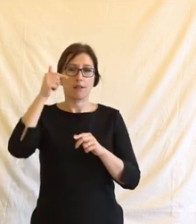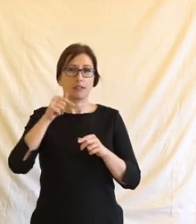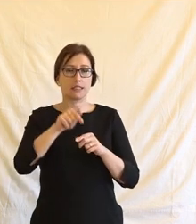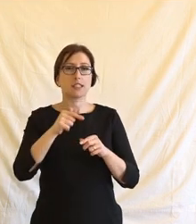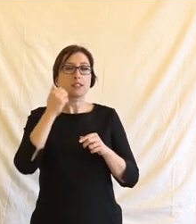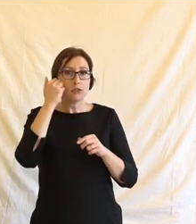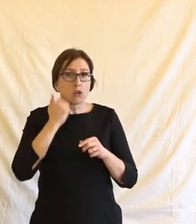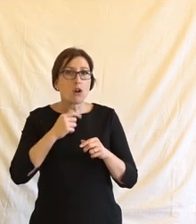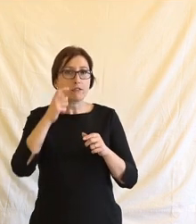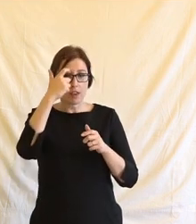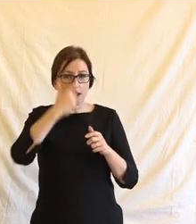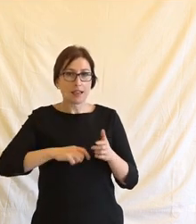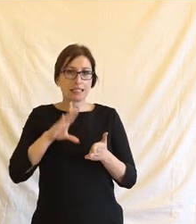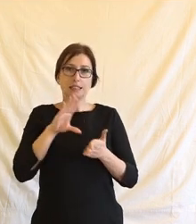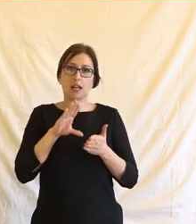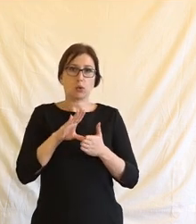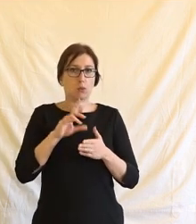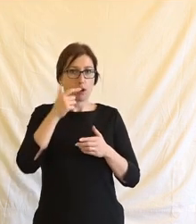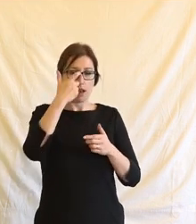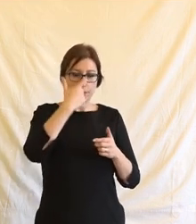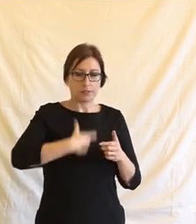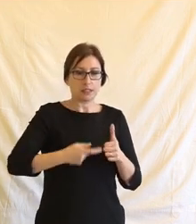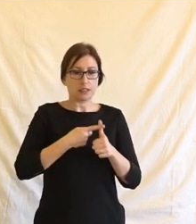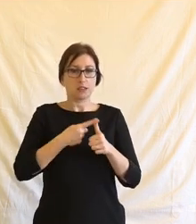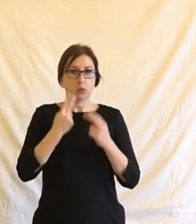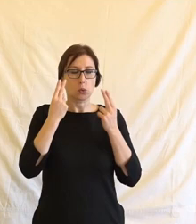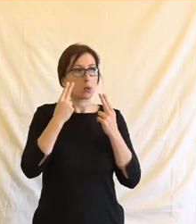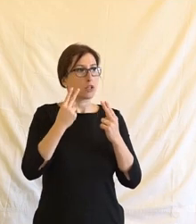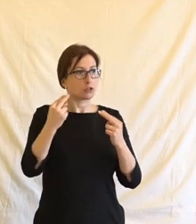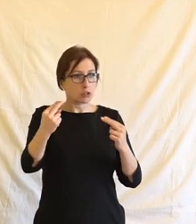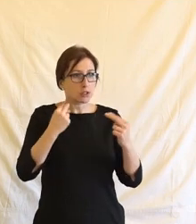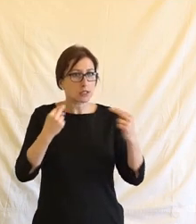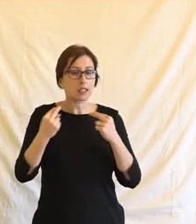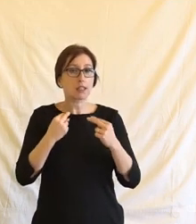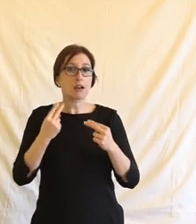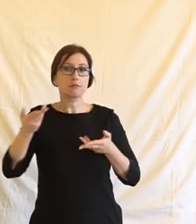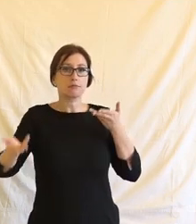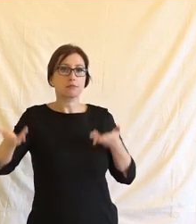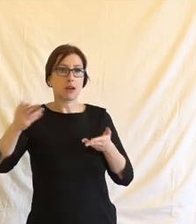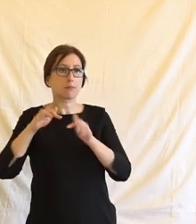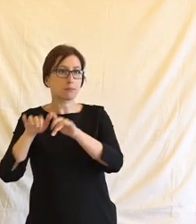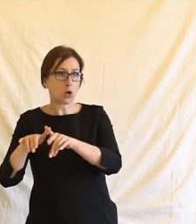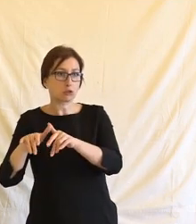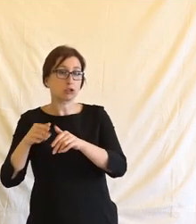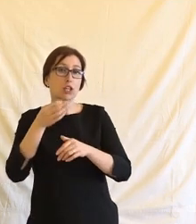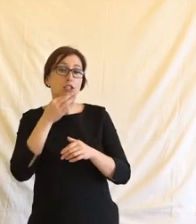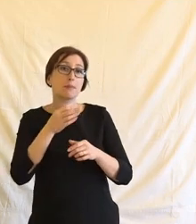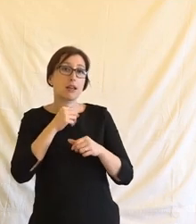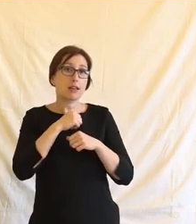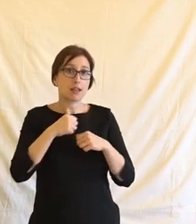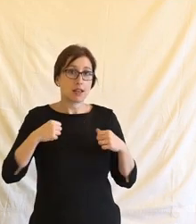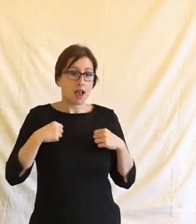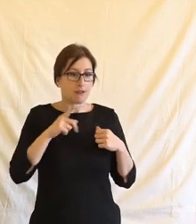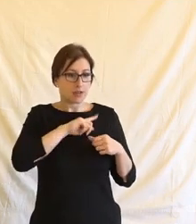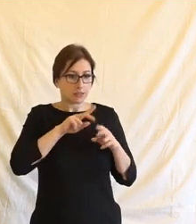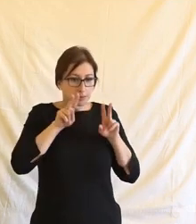člověko-centrický přístup postavení člověka versus softwaru. Představa, že vlastně člověk je subjektem